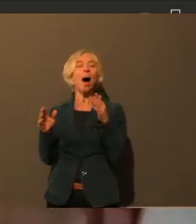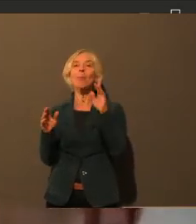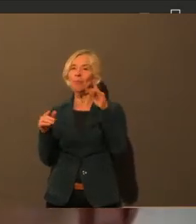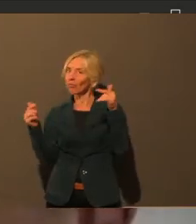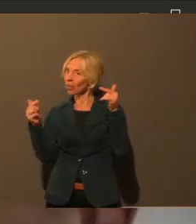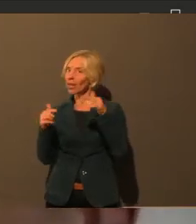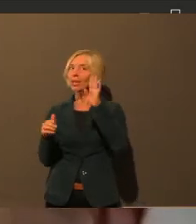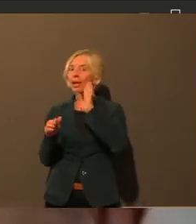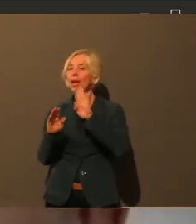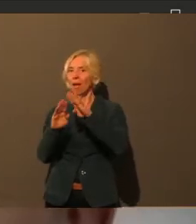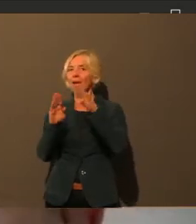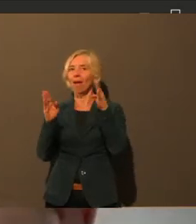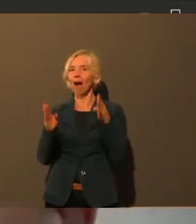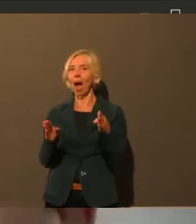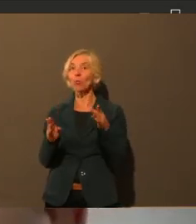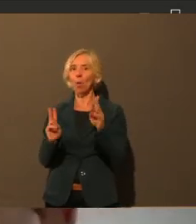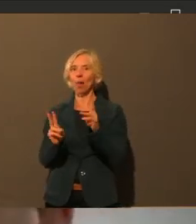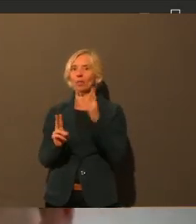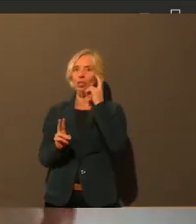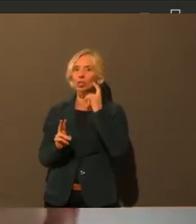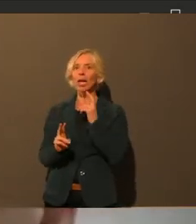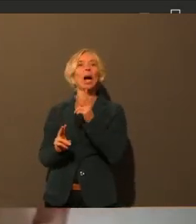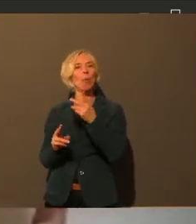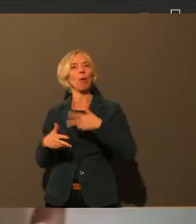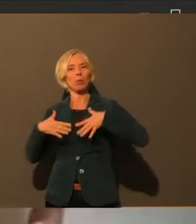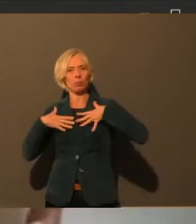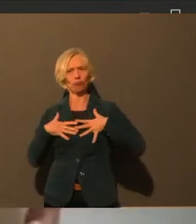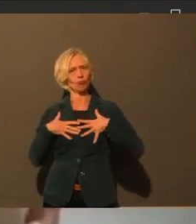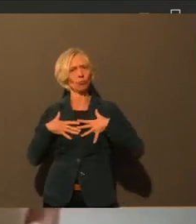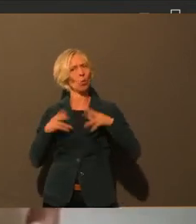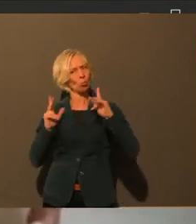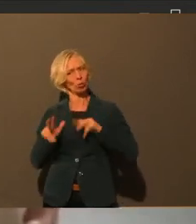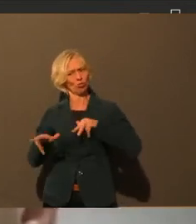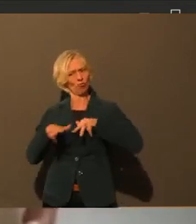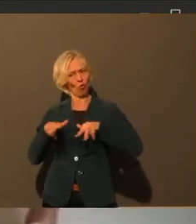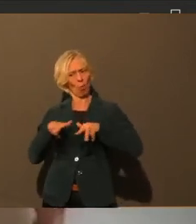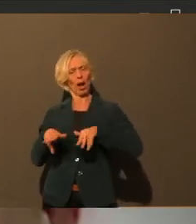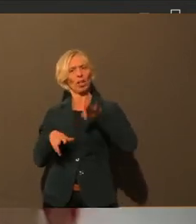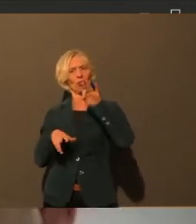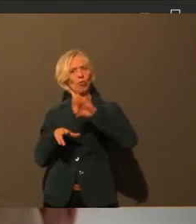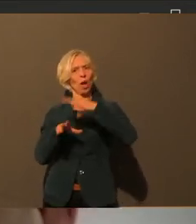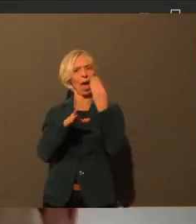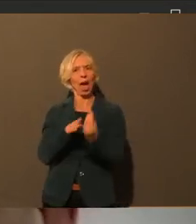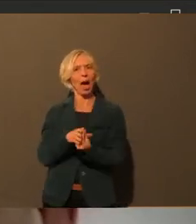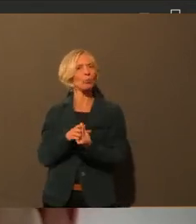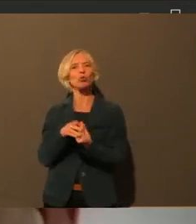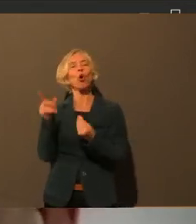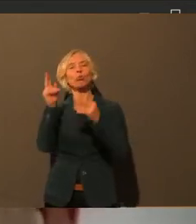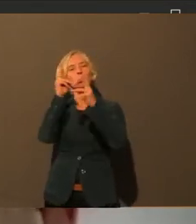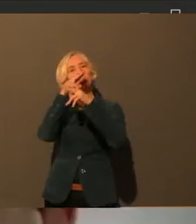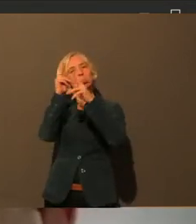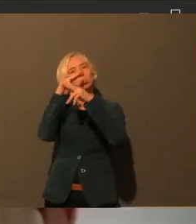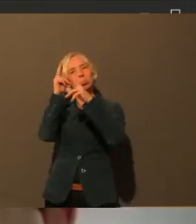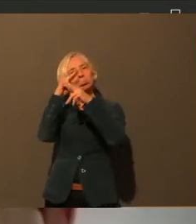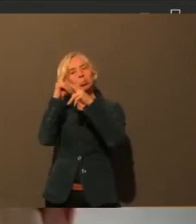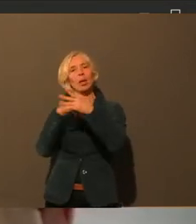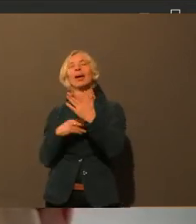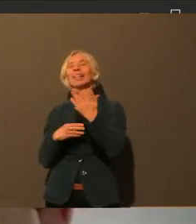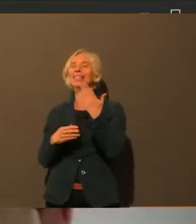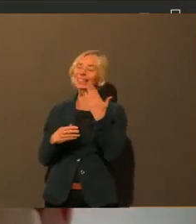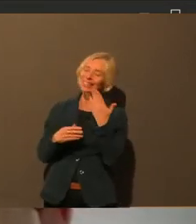trotzdem, da hat man schon auch ein bisschen gemerkt, so eine richtige Vorbereitung auf den Herbst war nicht in allen vorhanden. Aber das